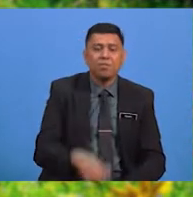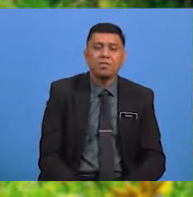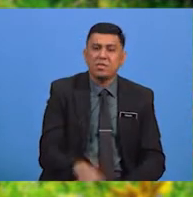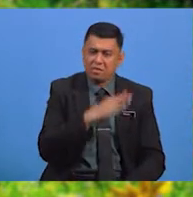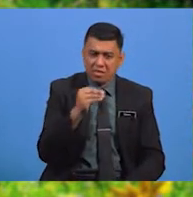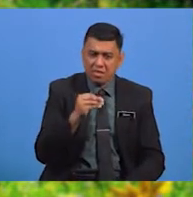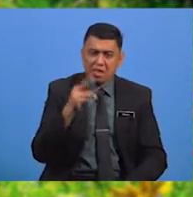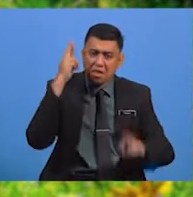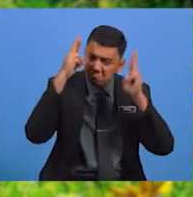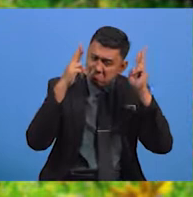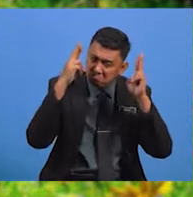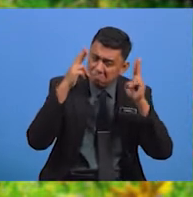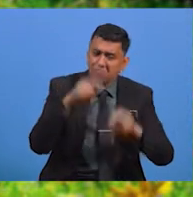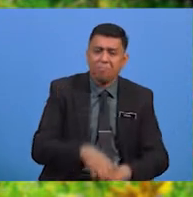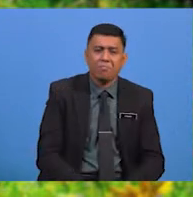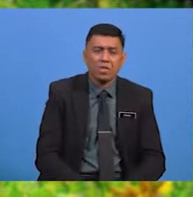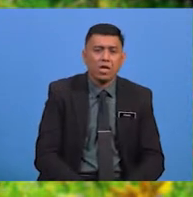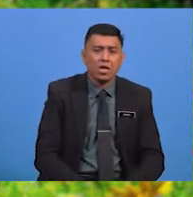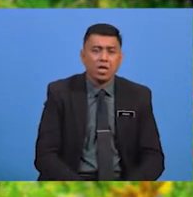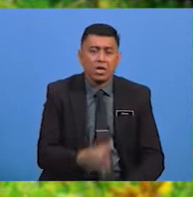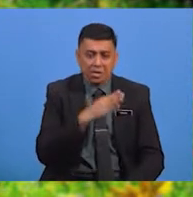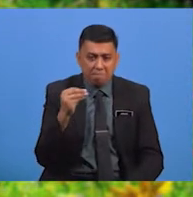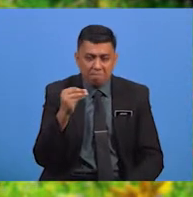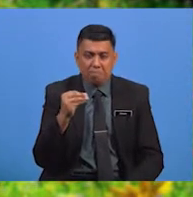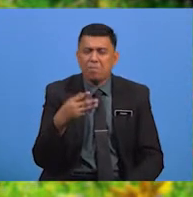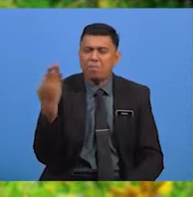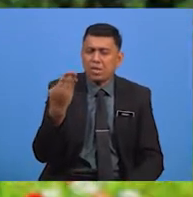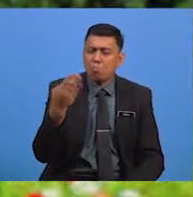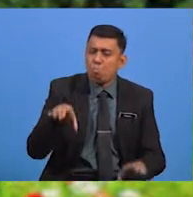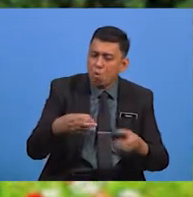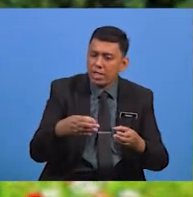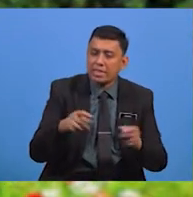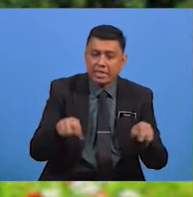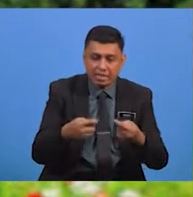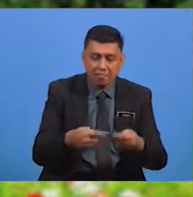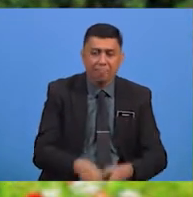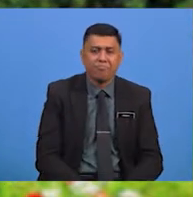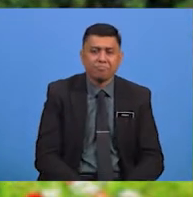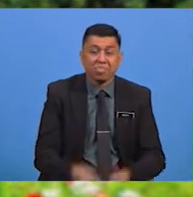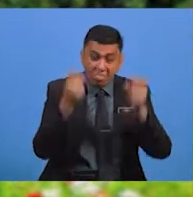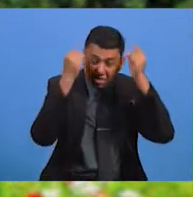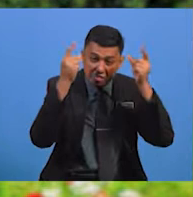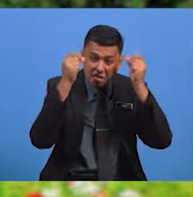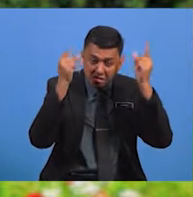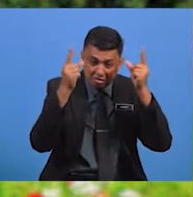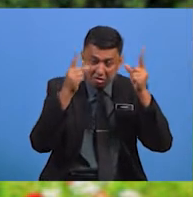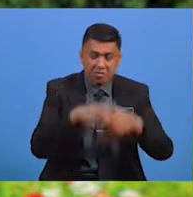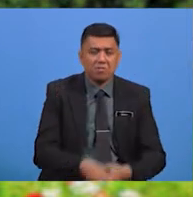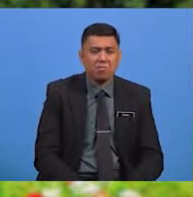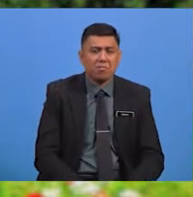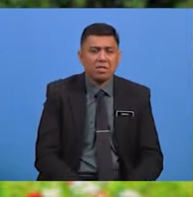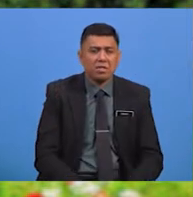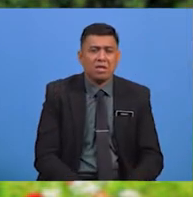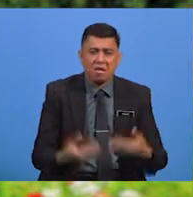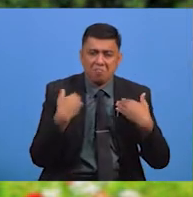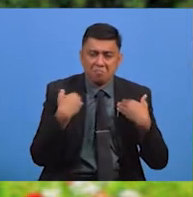Dan Rasional Dalam Membuat Tindakan Baiklah Sedar Tak Sedar Banyak Komponen